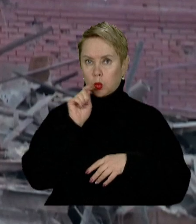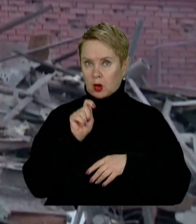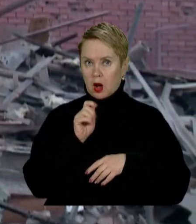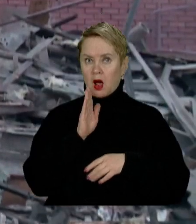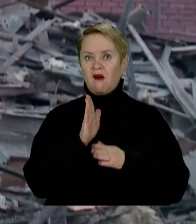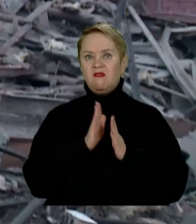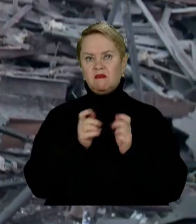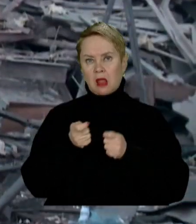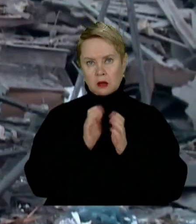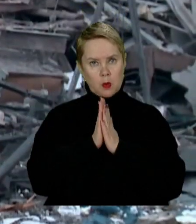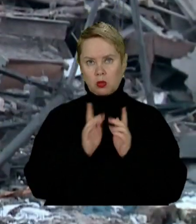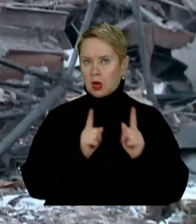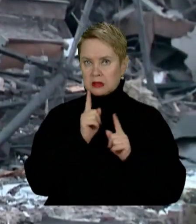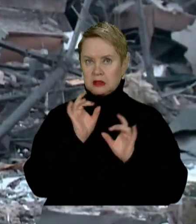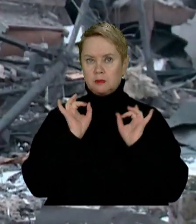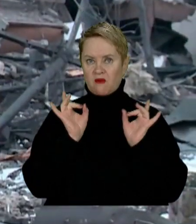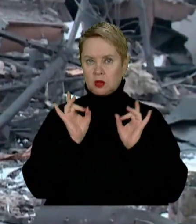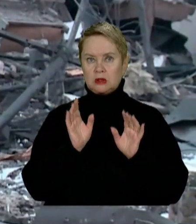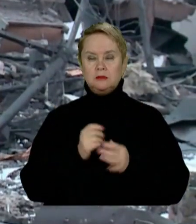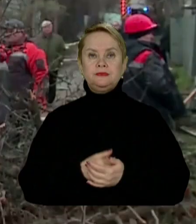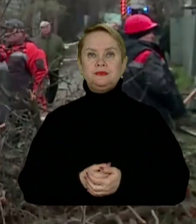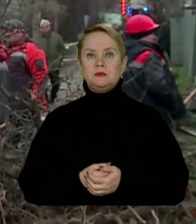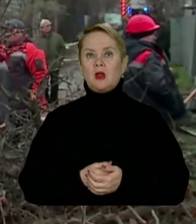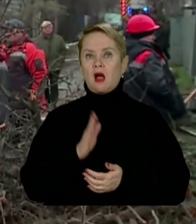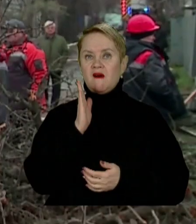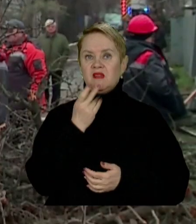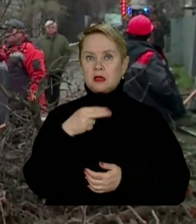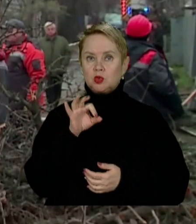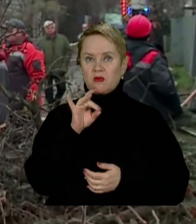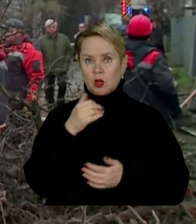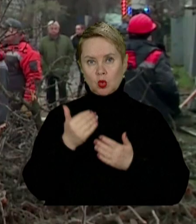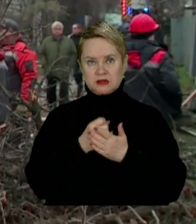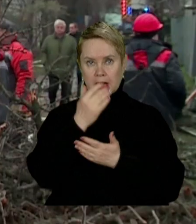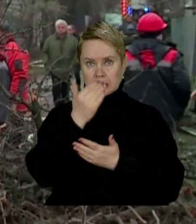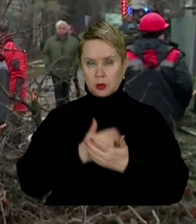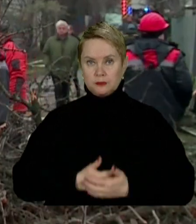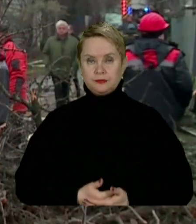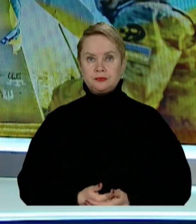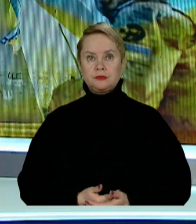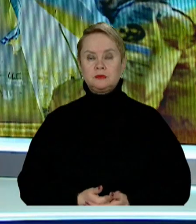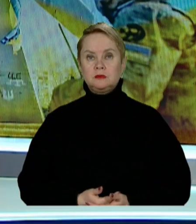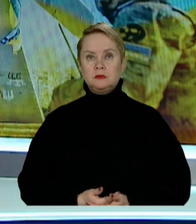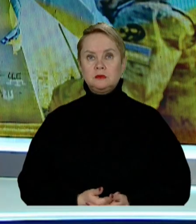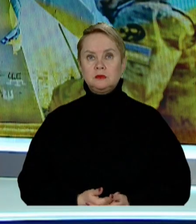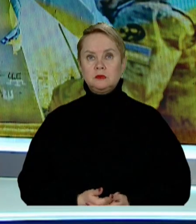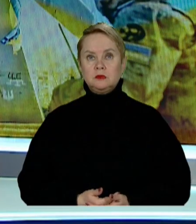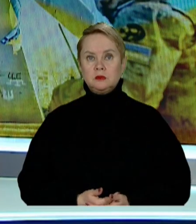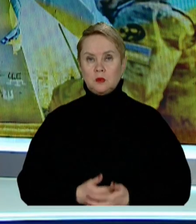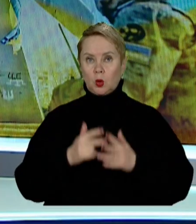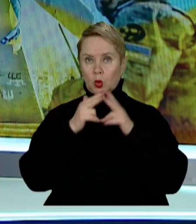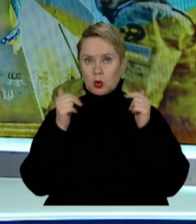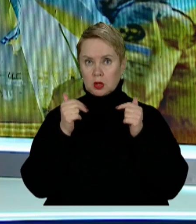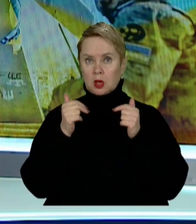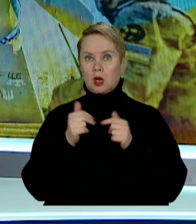Влада просить не ігнорувати сигнали повітряної тривоги. Владислав Авдієнко, новини 11 каналу. У